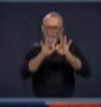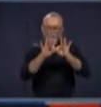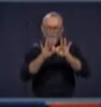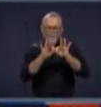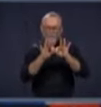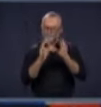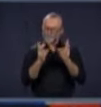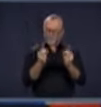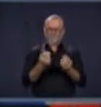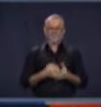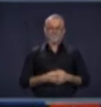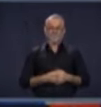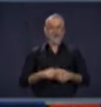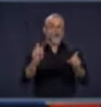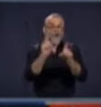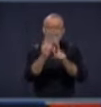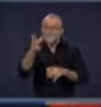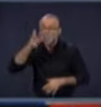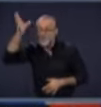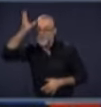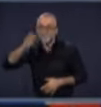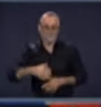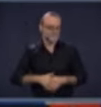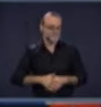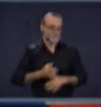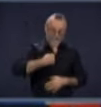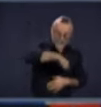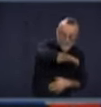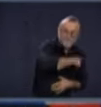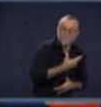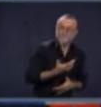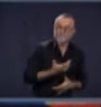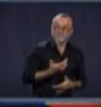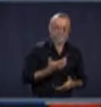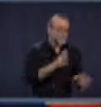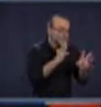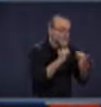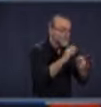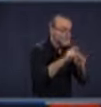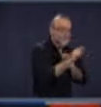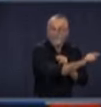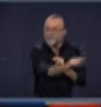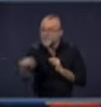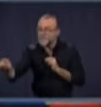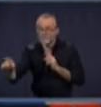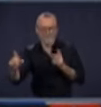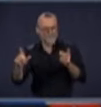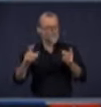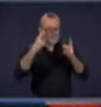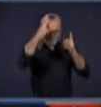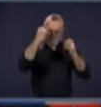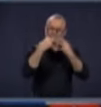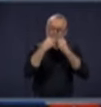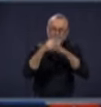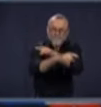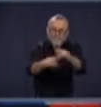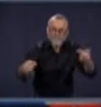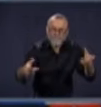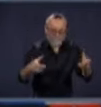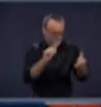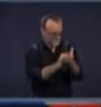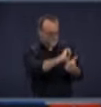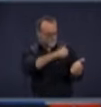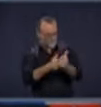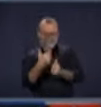il sera important de le faire, même entre parents, avec les autres. C'est parce que